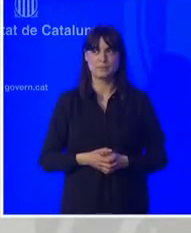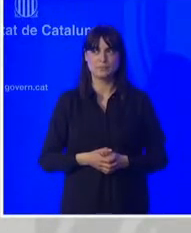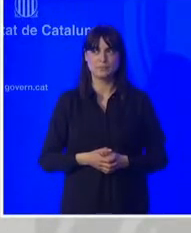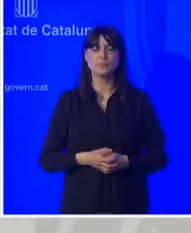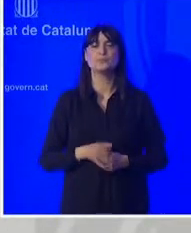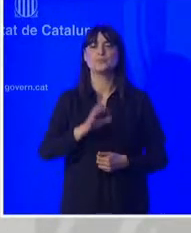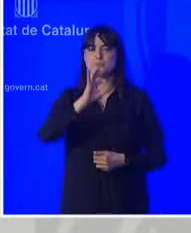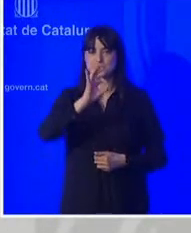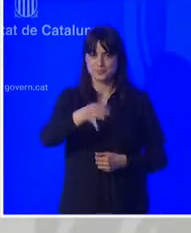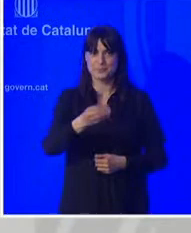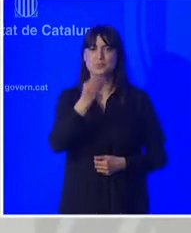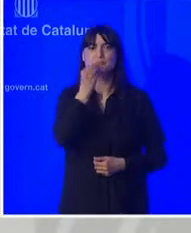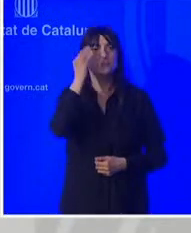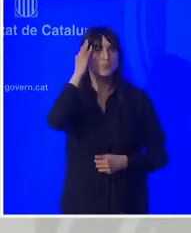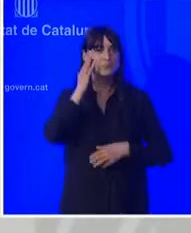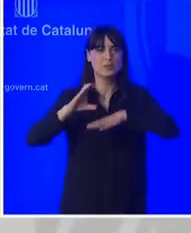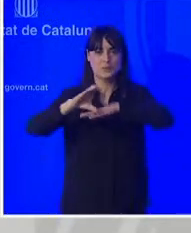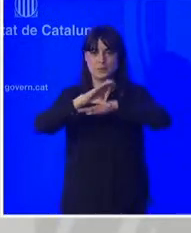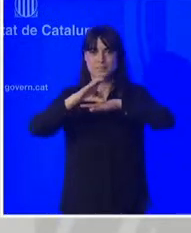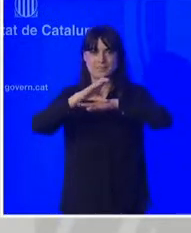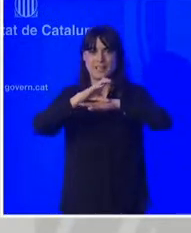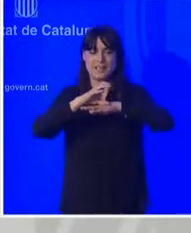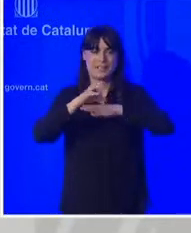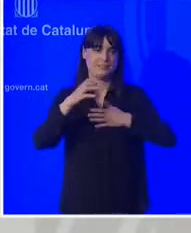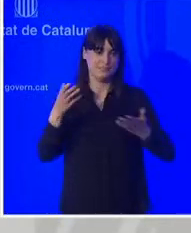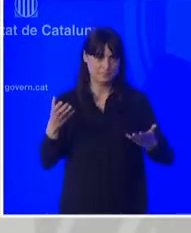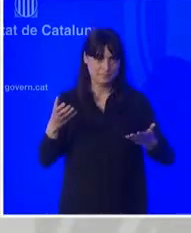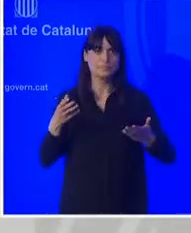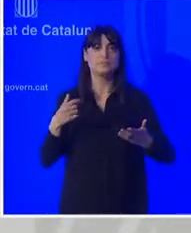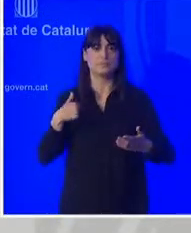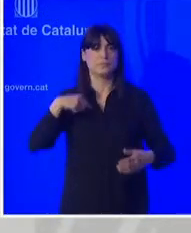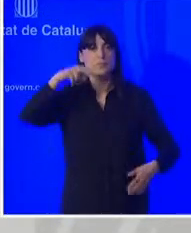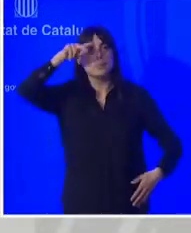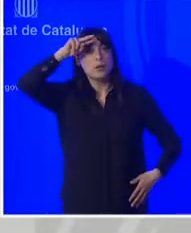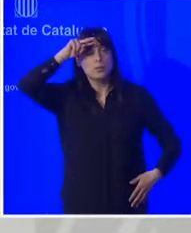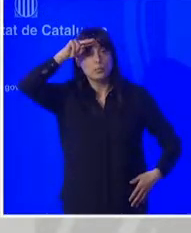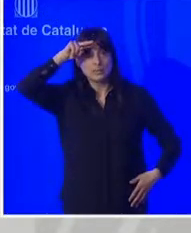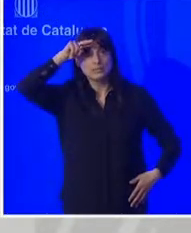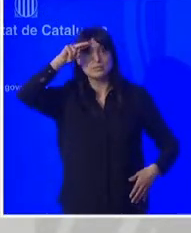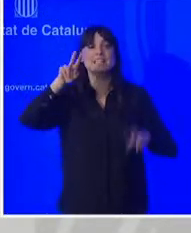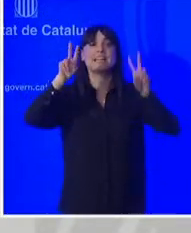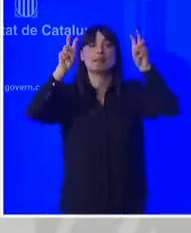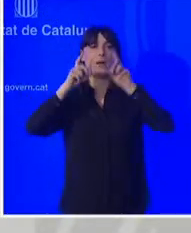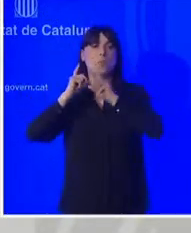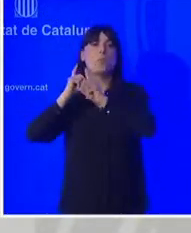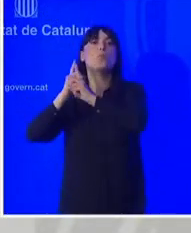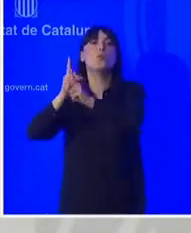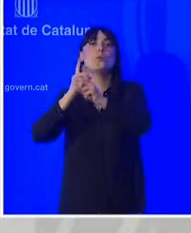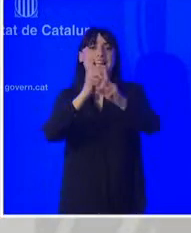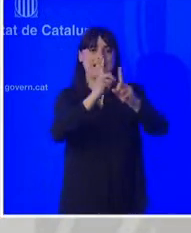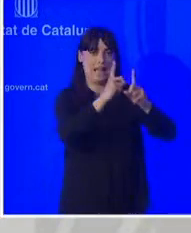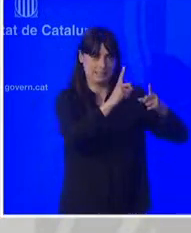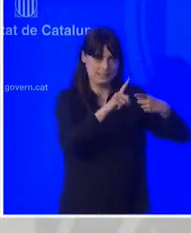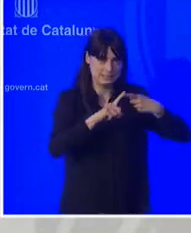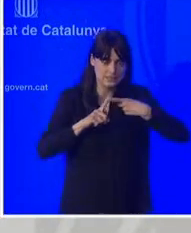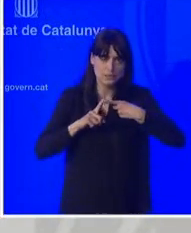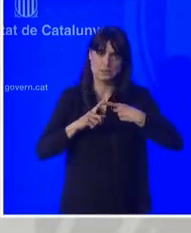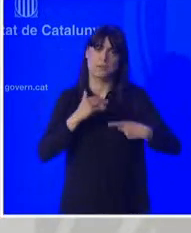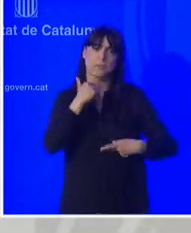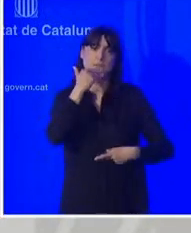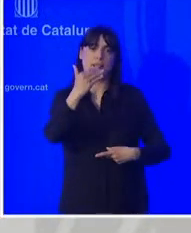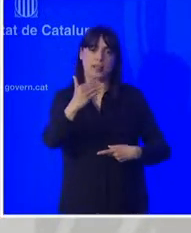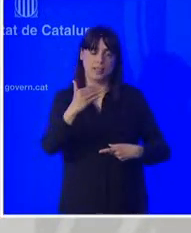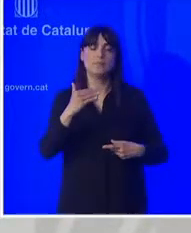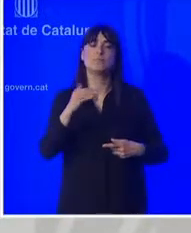sí molt bon dia consellera sap que Andorra estem preocupats per la qüestió de la mobilitat sabem que hi ha una bona relació entre